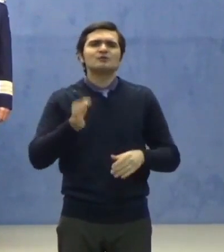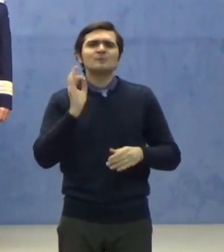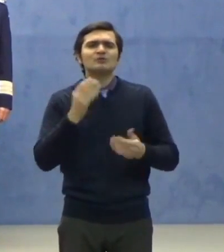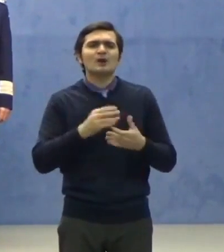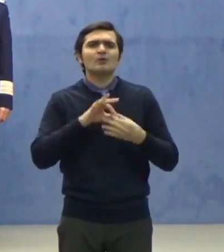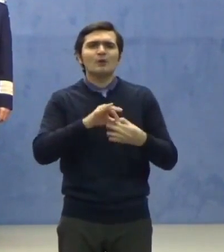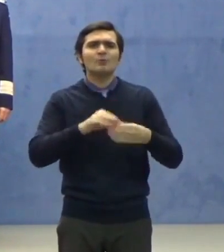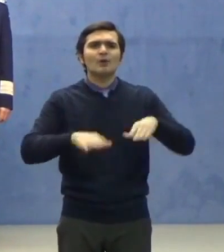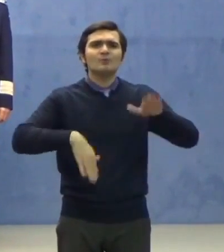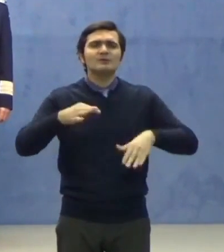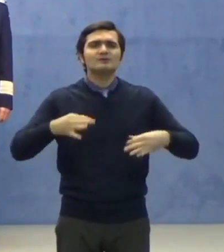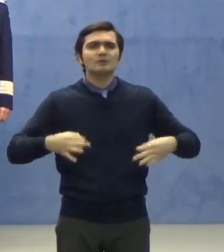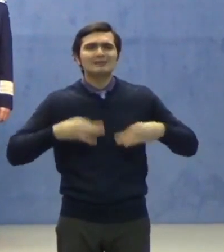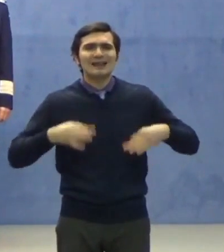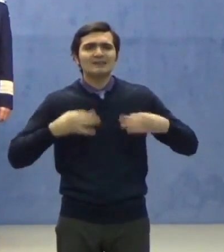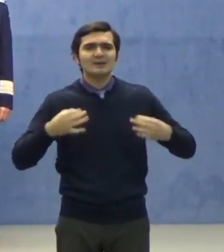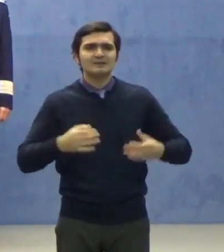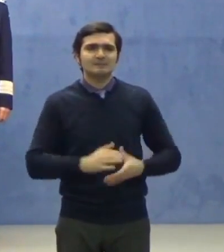Sănătății.